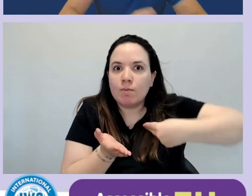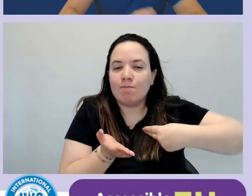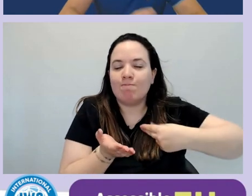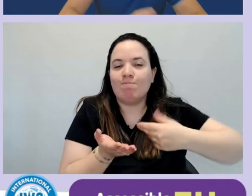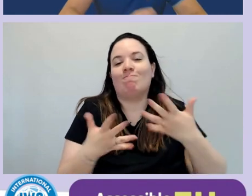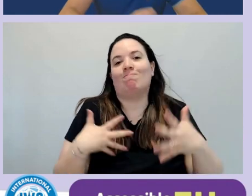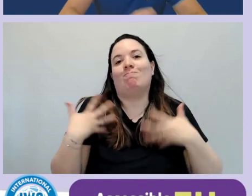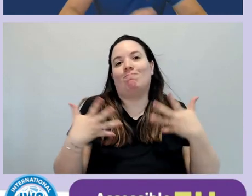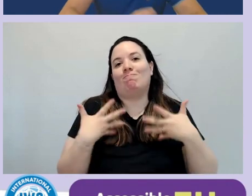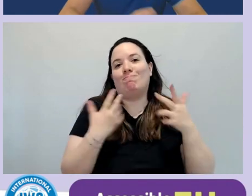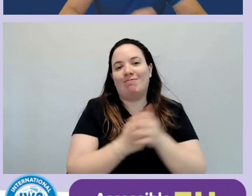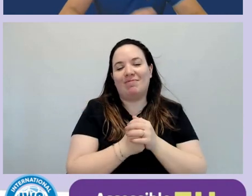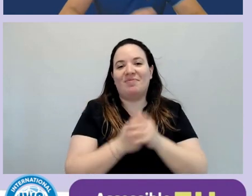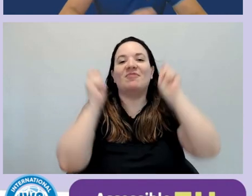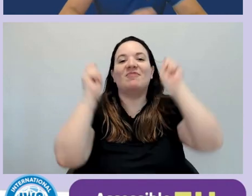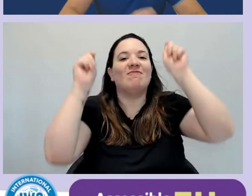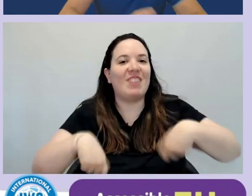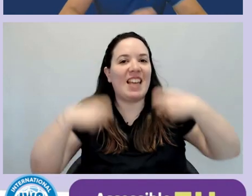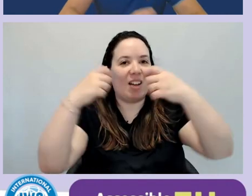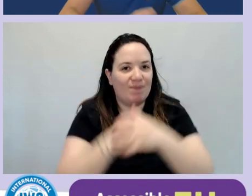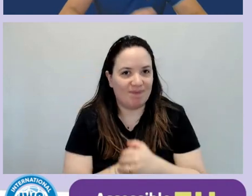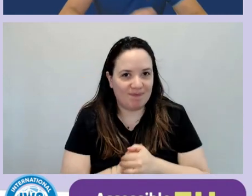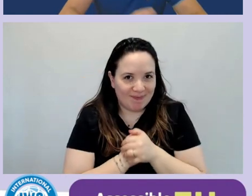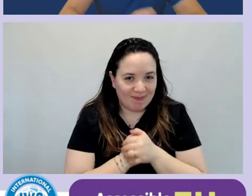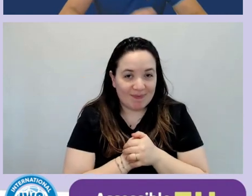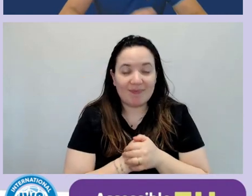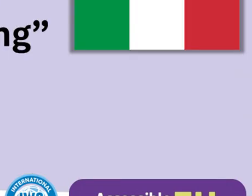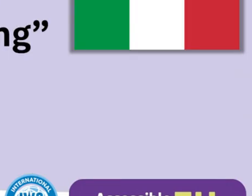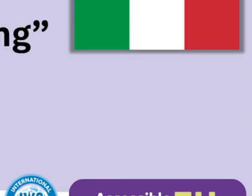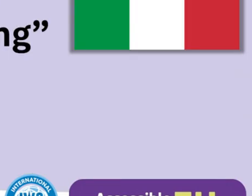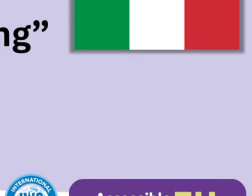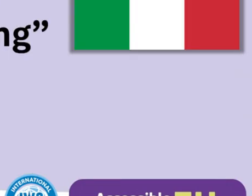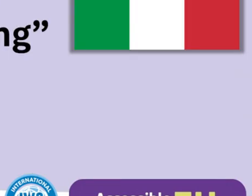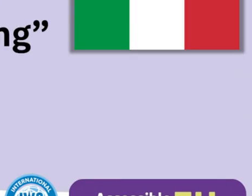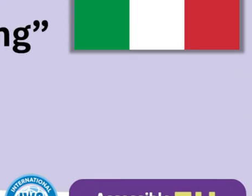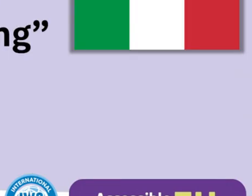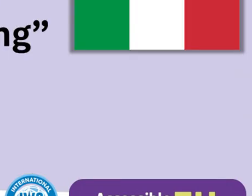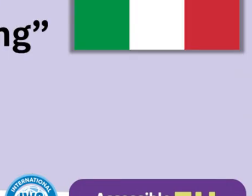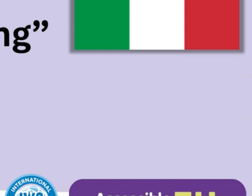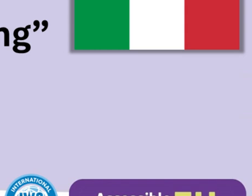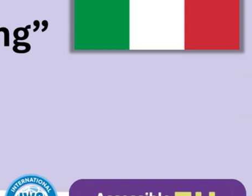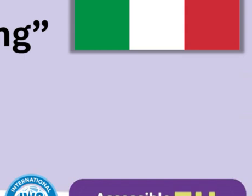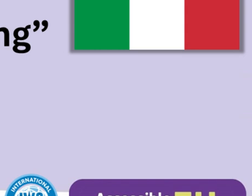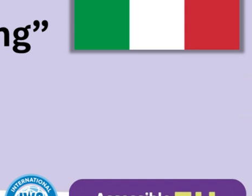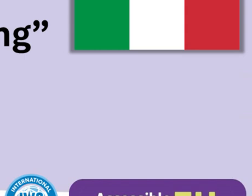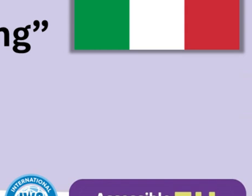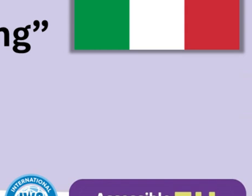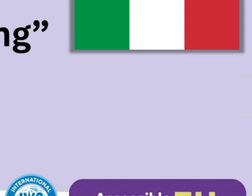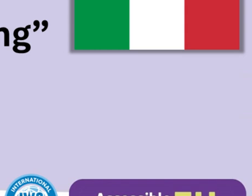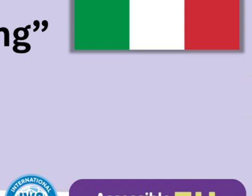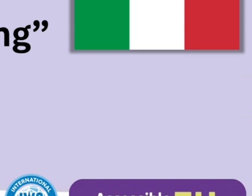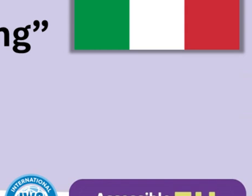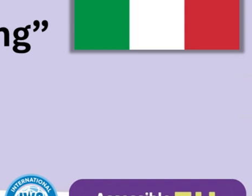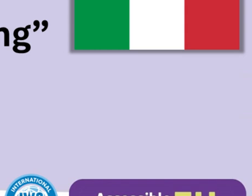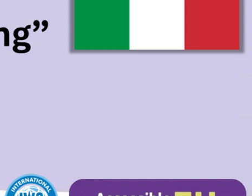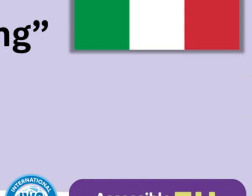Grazie a tutti.